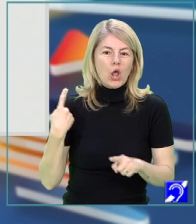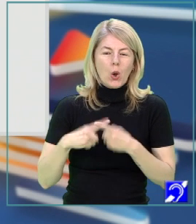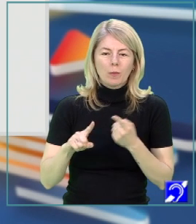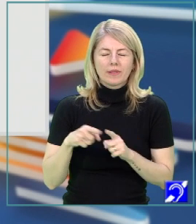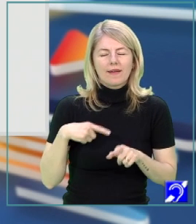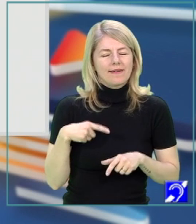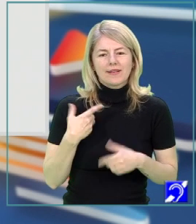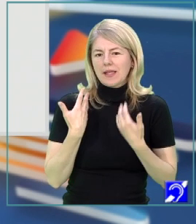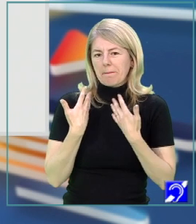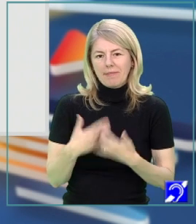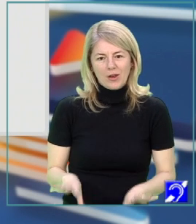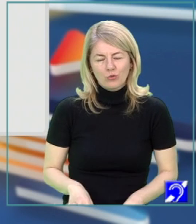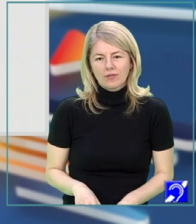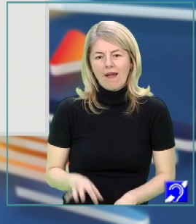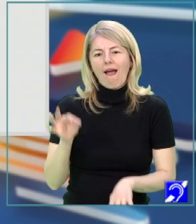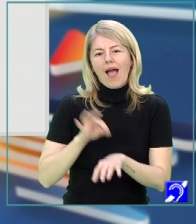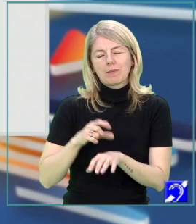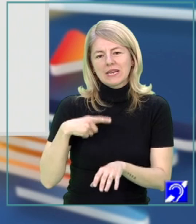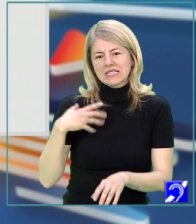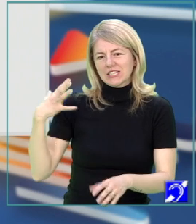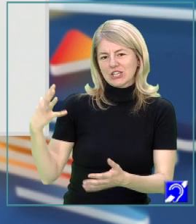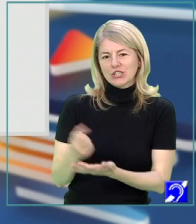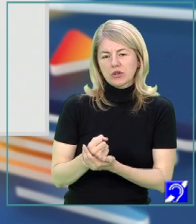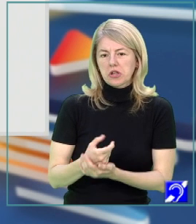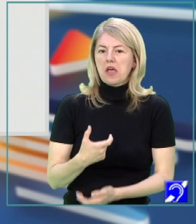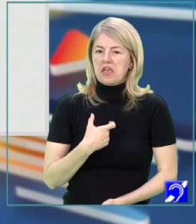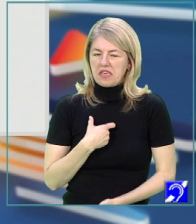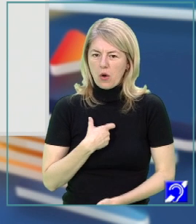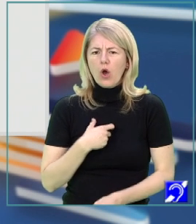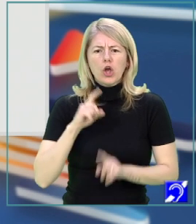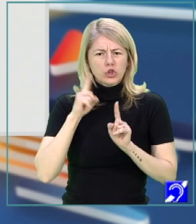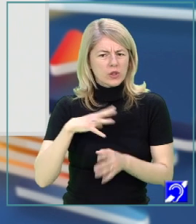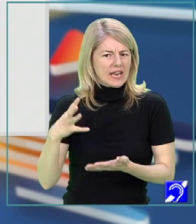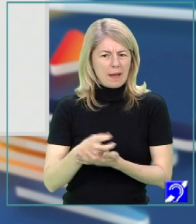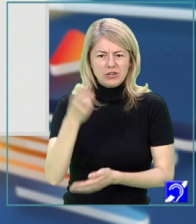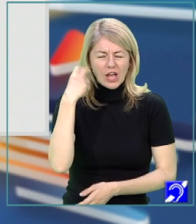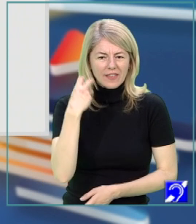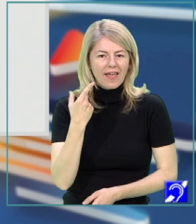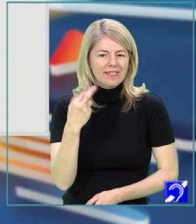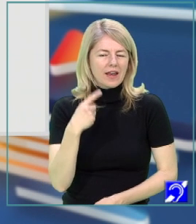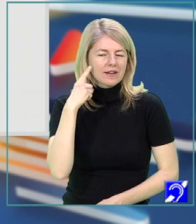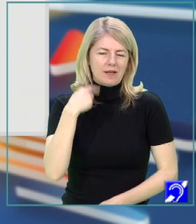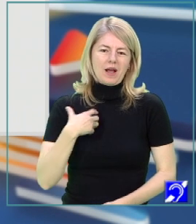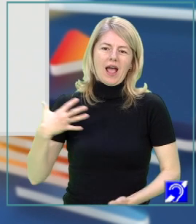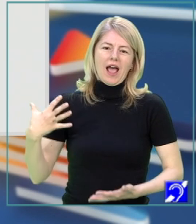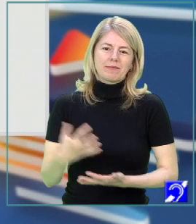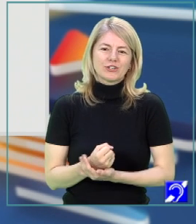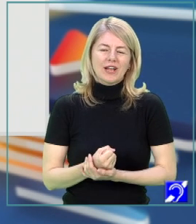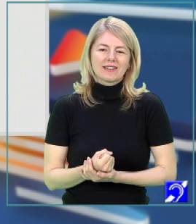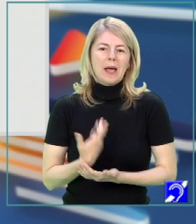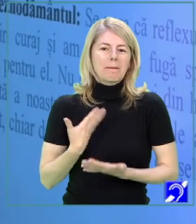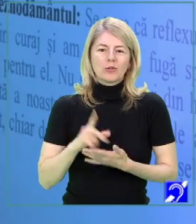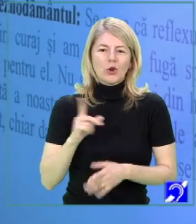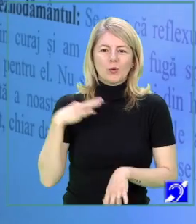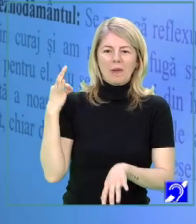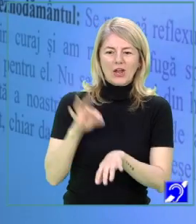este de la început pierdută. Eu, nevătămat, chiar dacă nu câștigasem cireșele coapte, mă credeam totuși învingător și